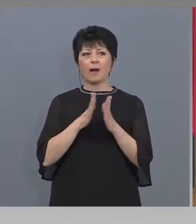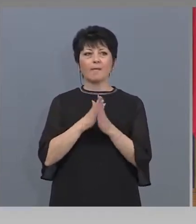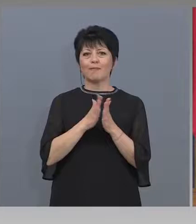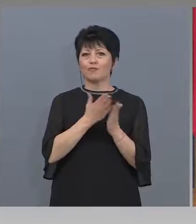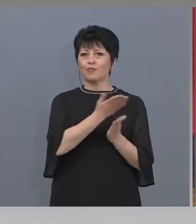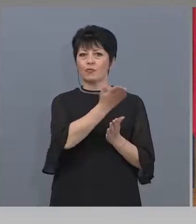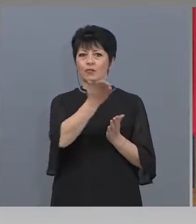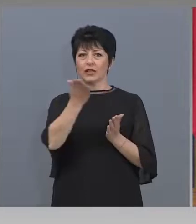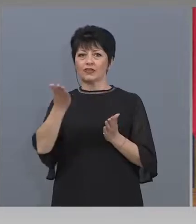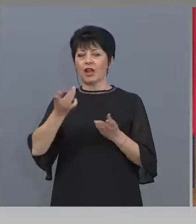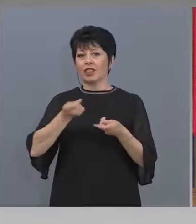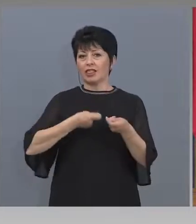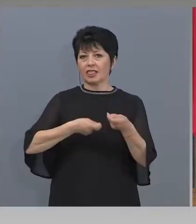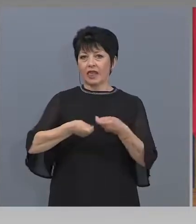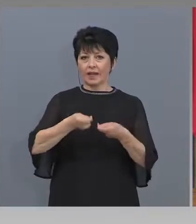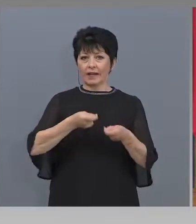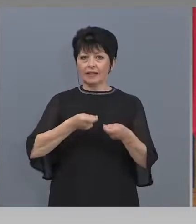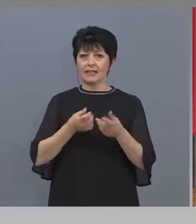нов най-матъл.